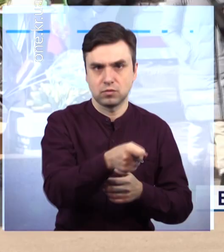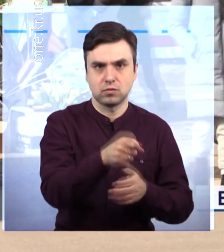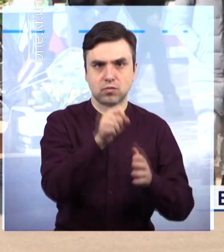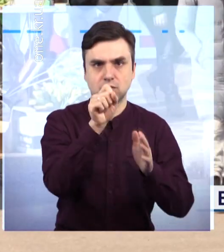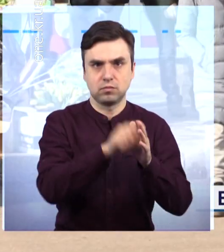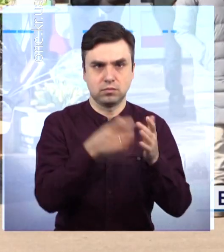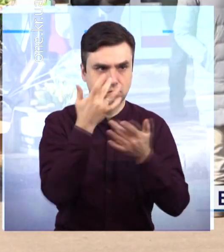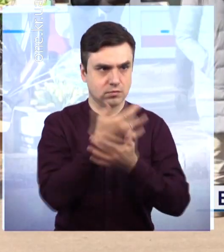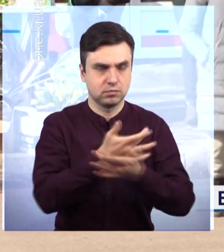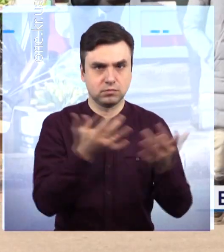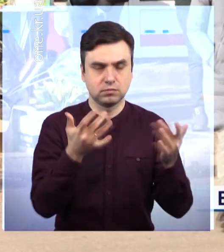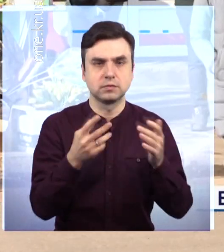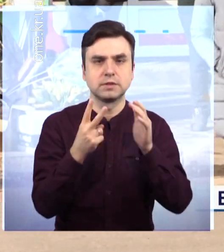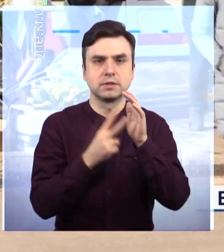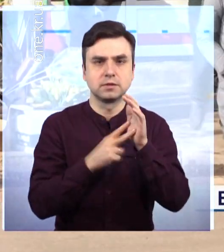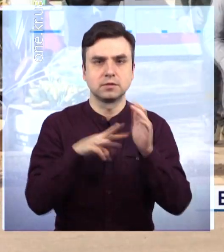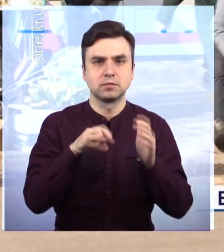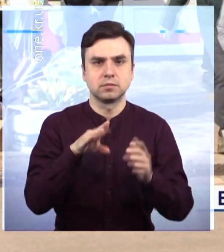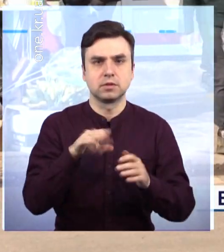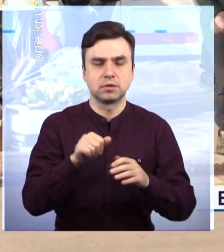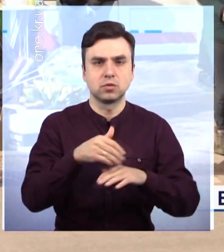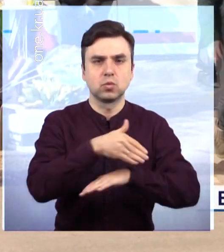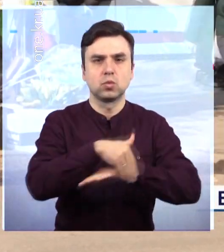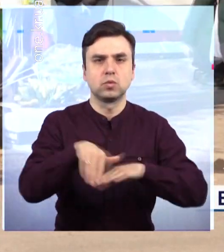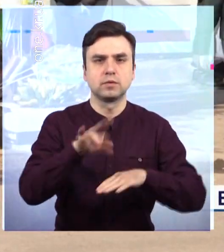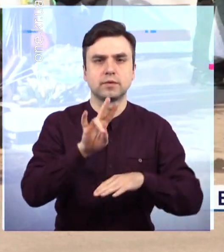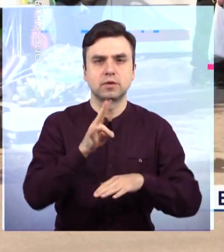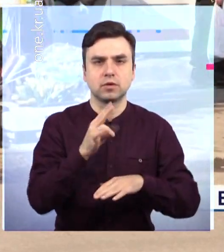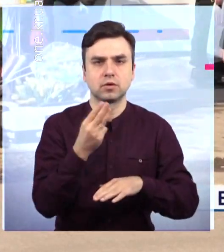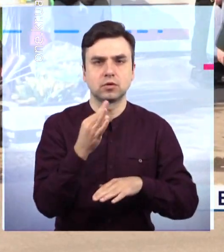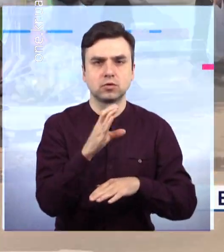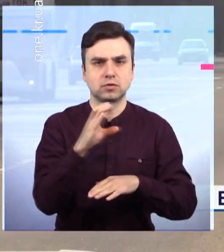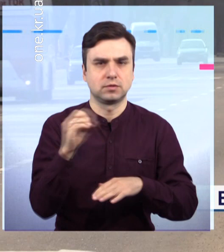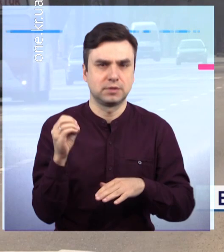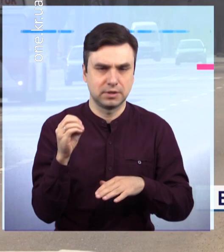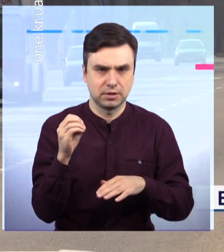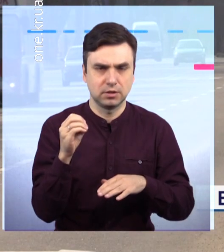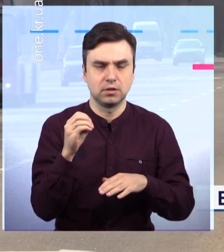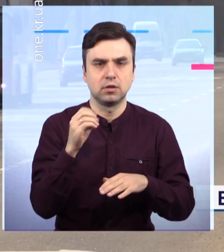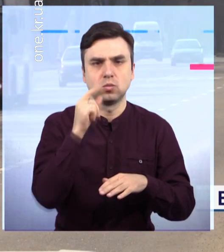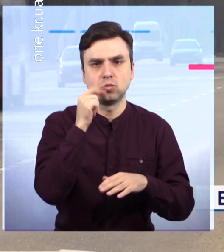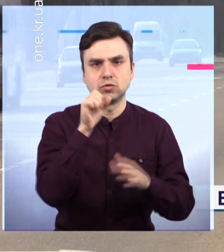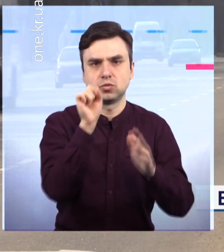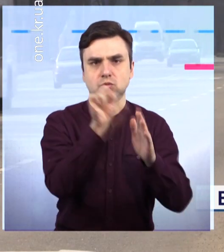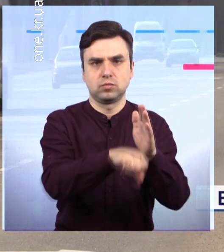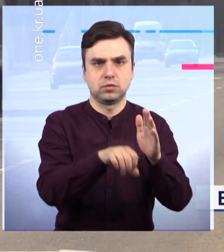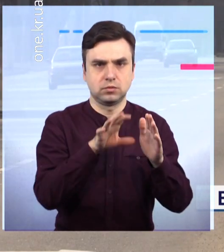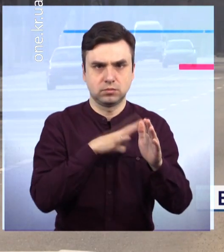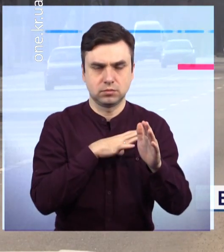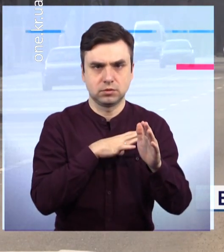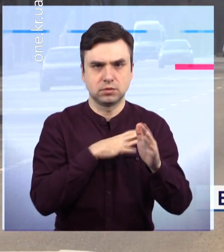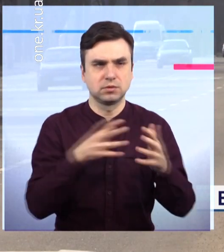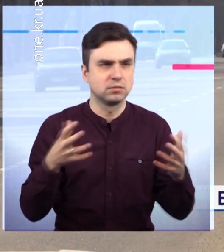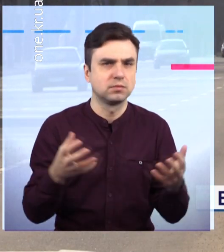тисяч українців, при цьому цілковито одужали більше тисячі пацієнтів. Померли від недуги за добу більше сотні людей.